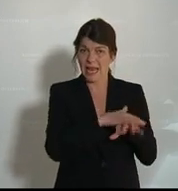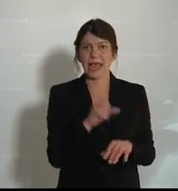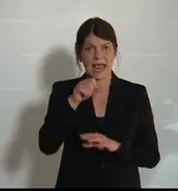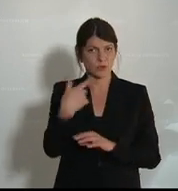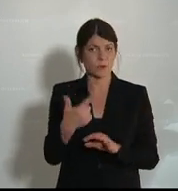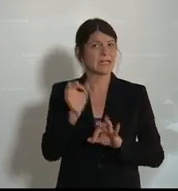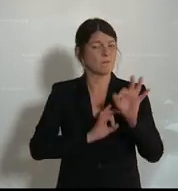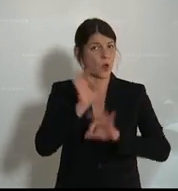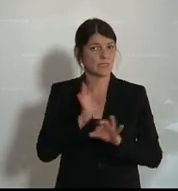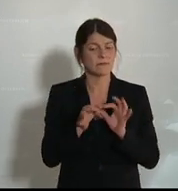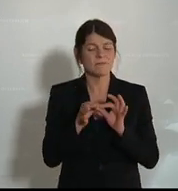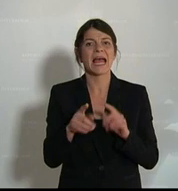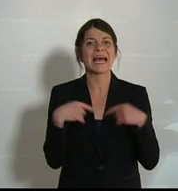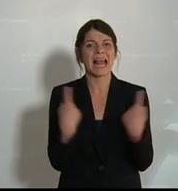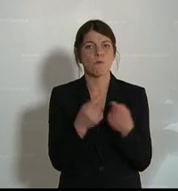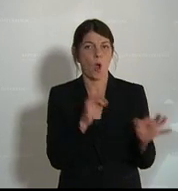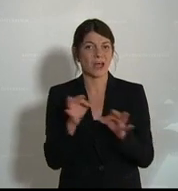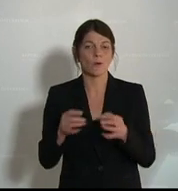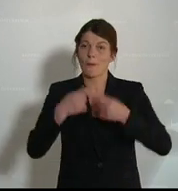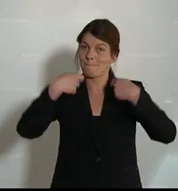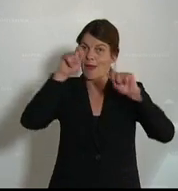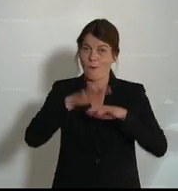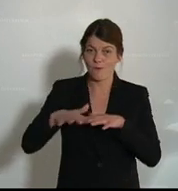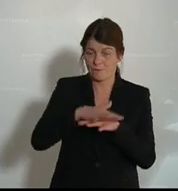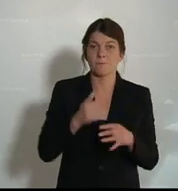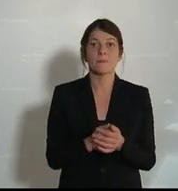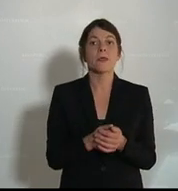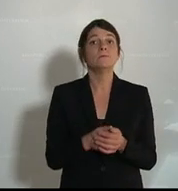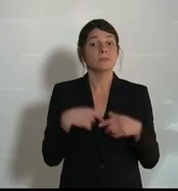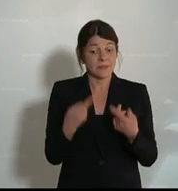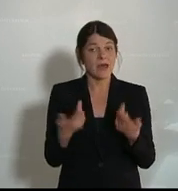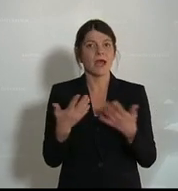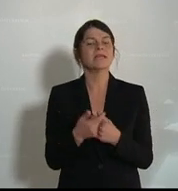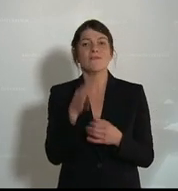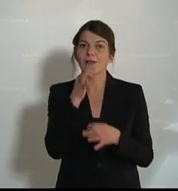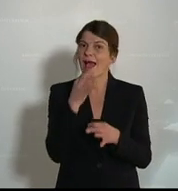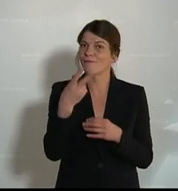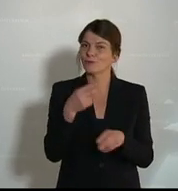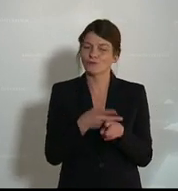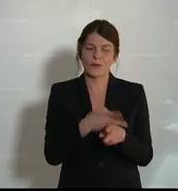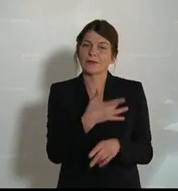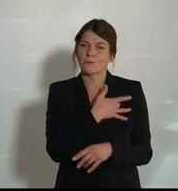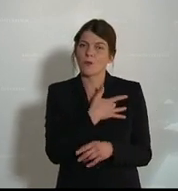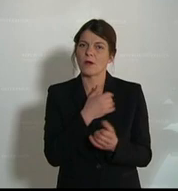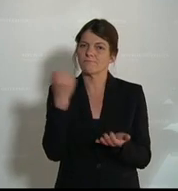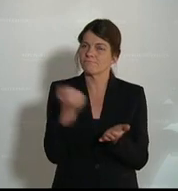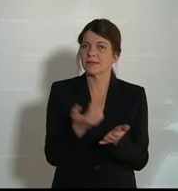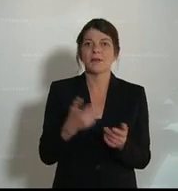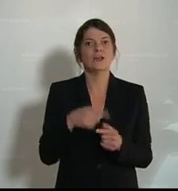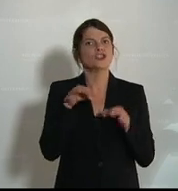21 Prozent die Raumordnung und das Bauwesen, dicht gefolgt von Fragen der Staatsbürgerschaft, der